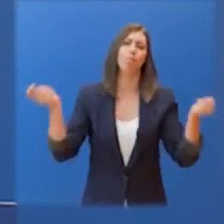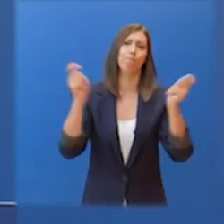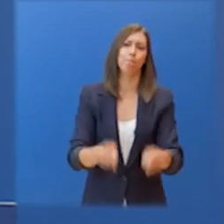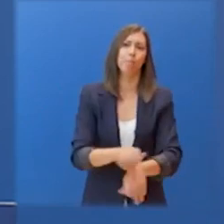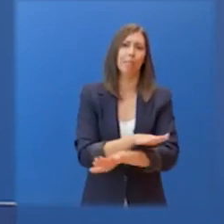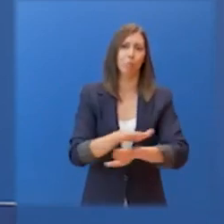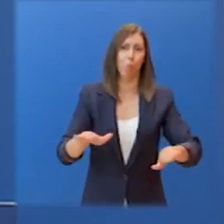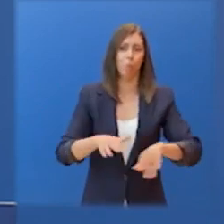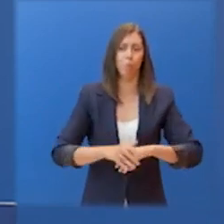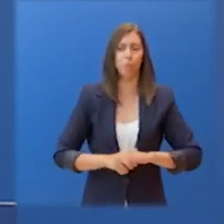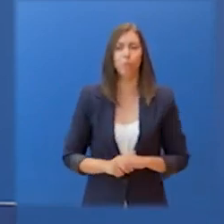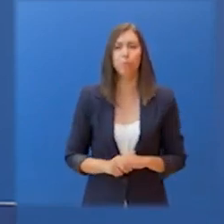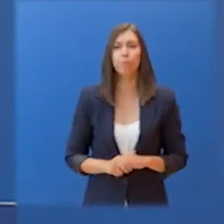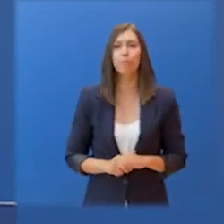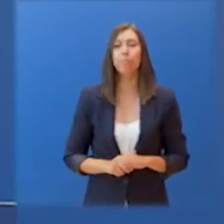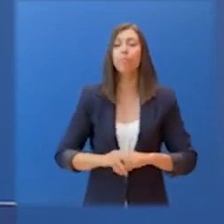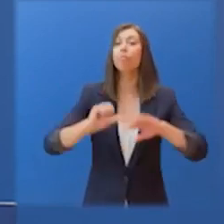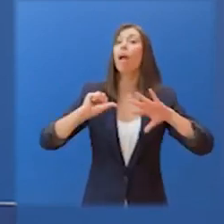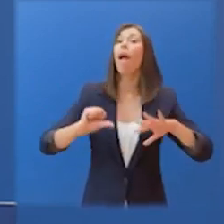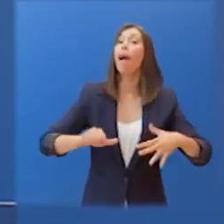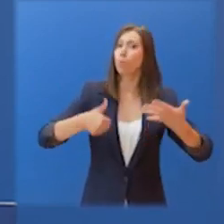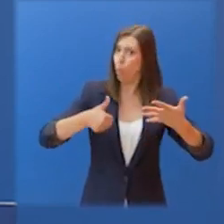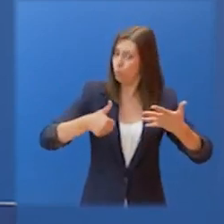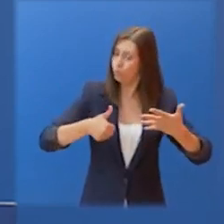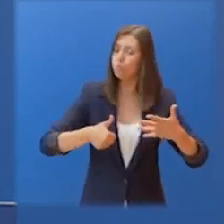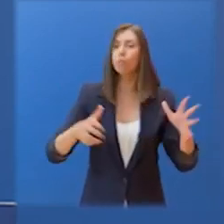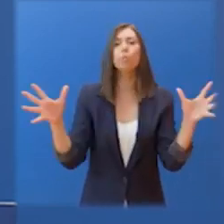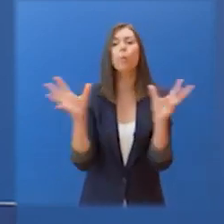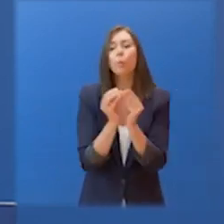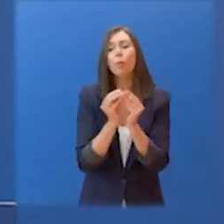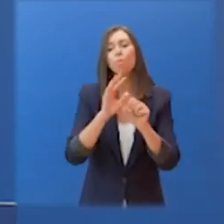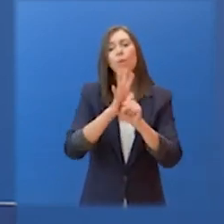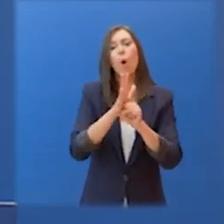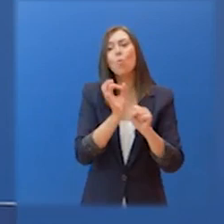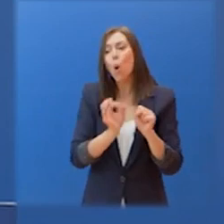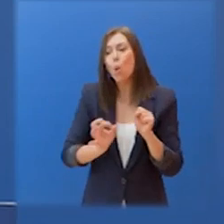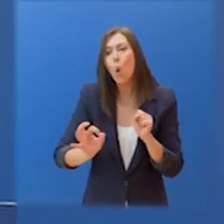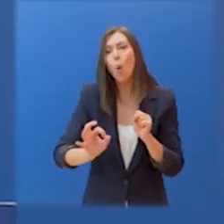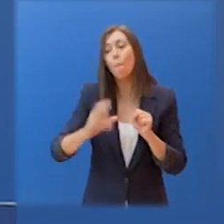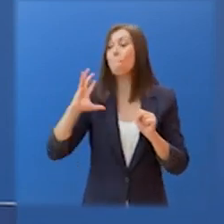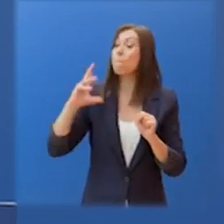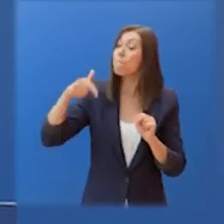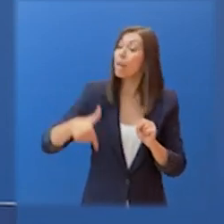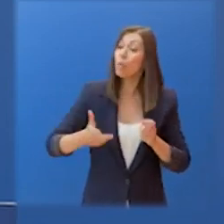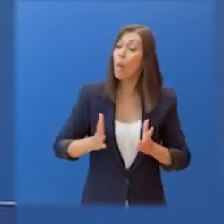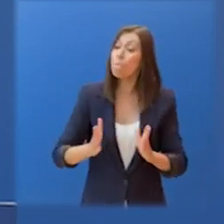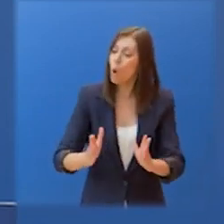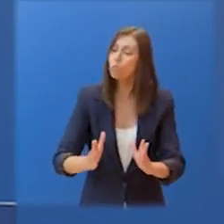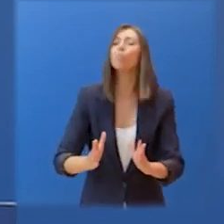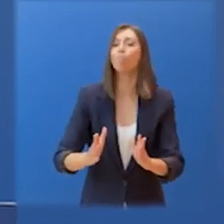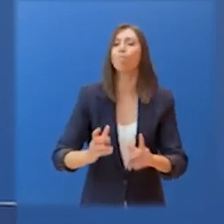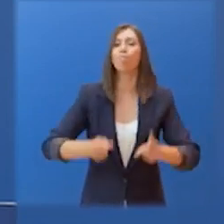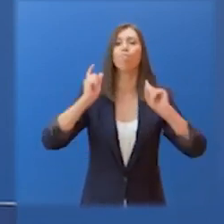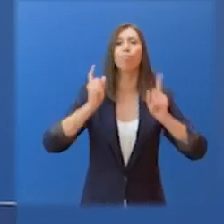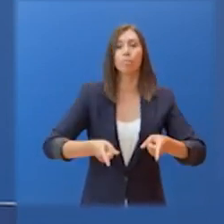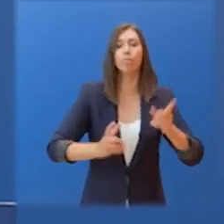έκτον, με βάση τα στοιχεία και το επιδημιολογικό φορτίο αποφασίστηκε από τις 11 μέχρι